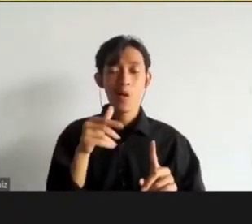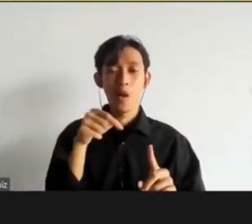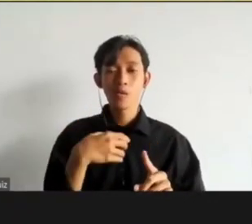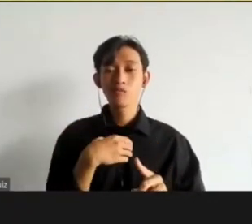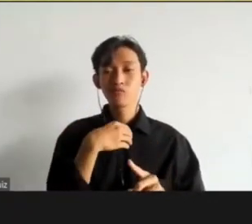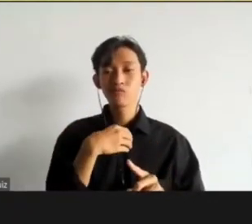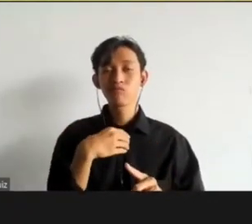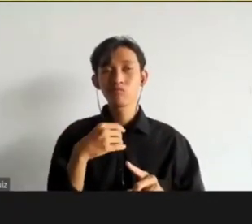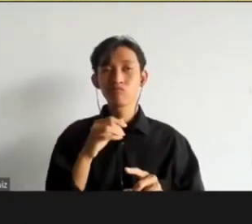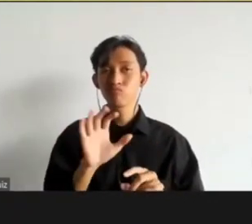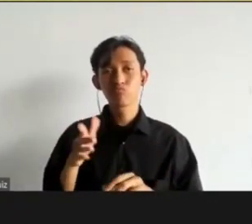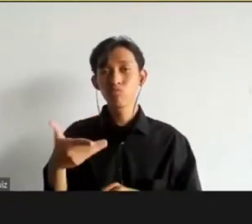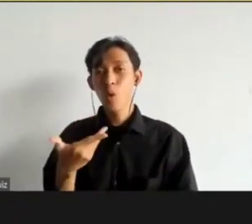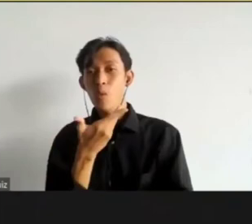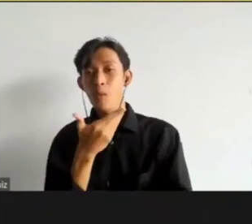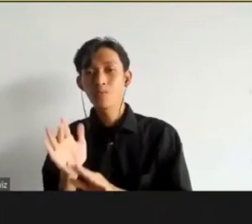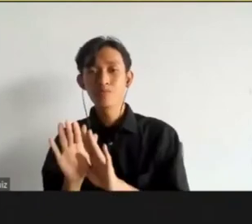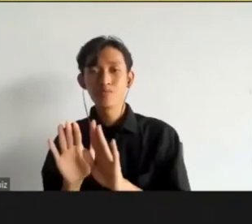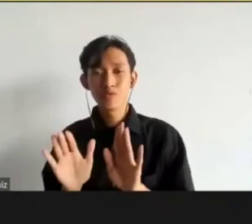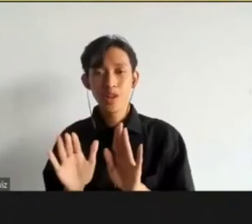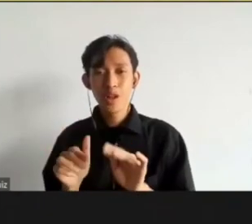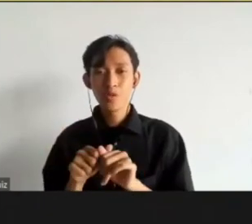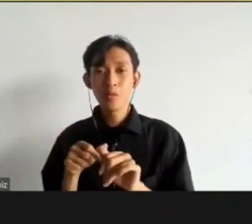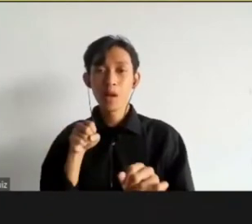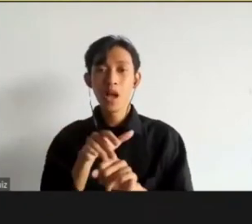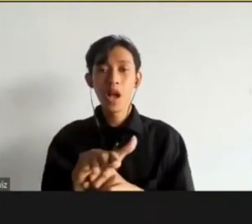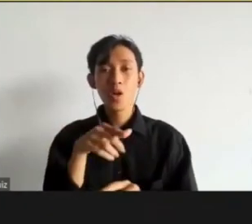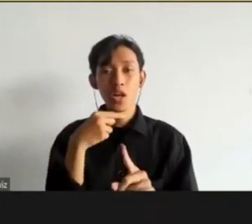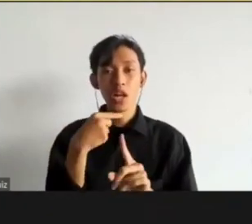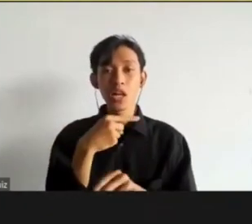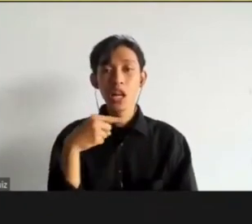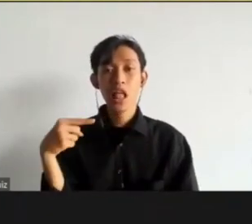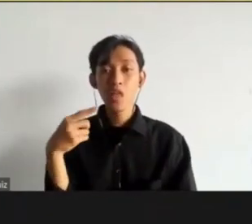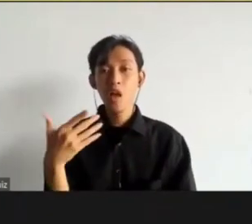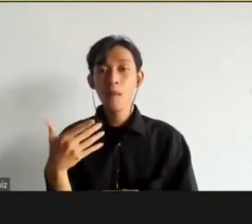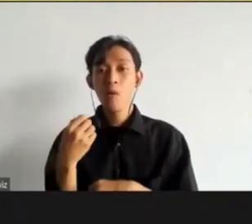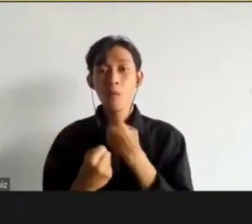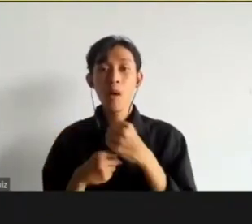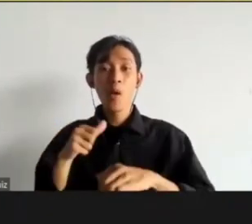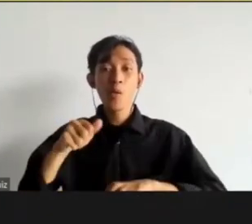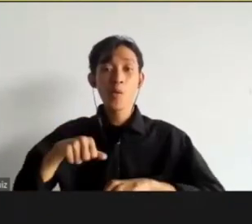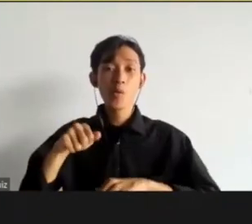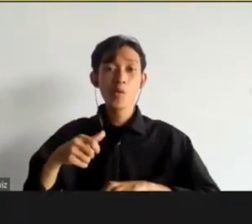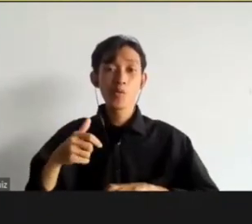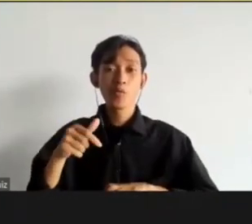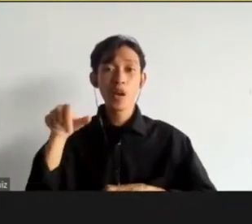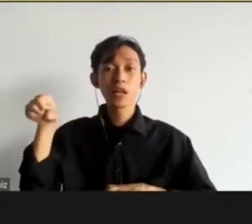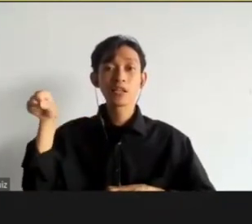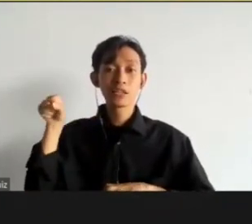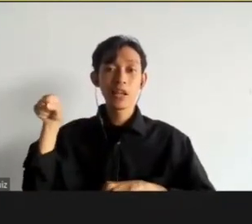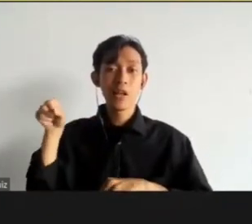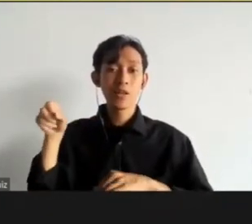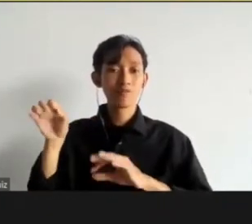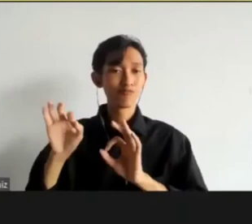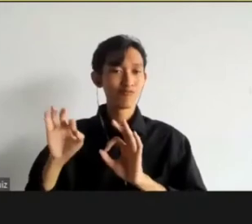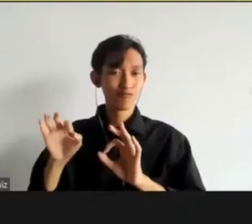kepada korban. Kemudian juga dampak negatifnya tidak dimungkinkan upaya hukum bagi terdakwa yang menyetujui plea guilty.